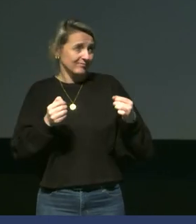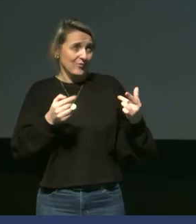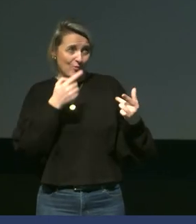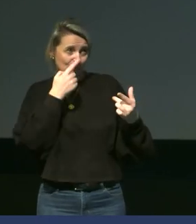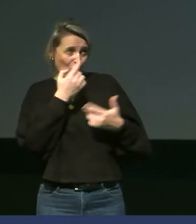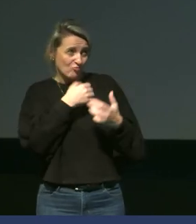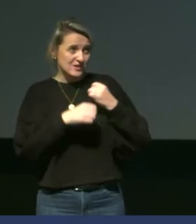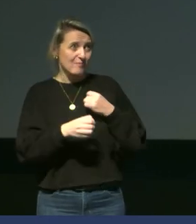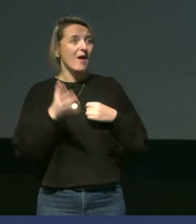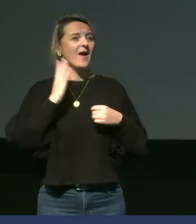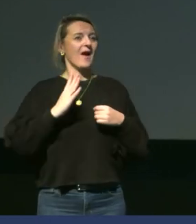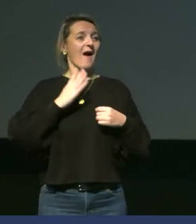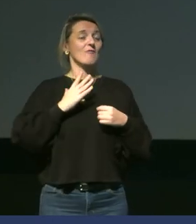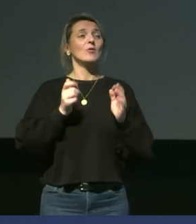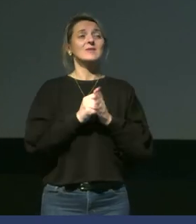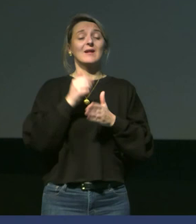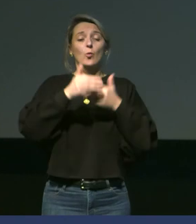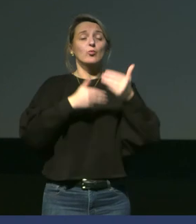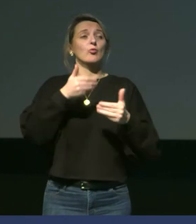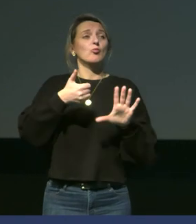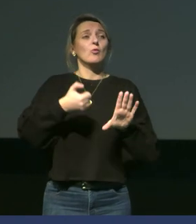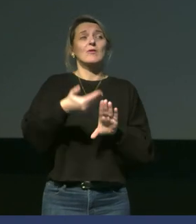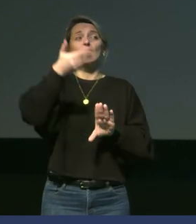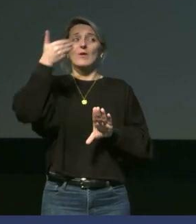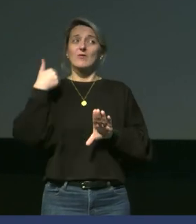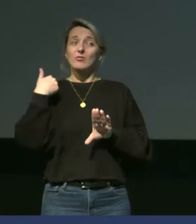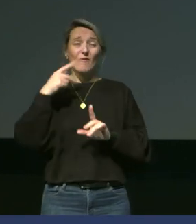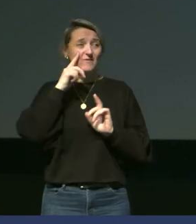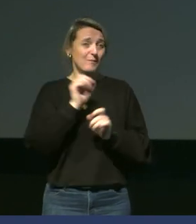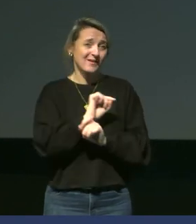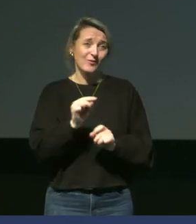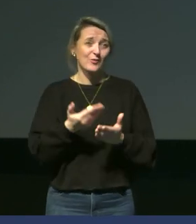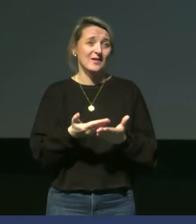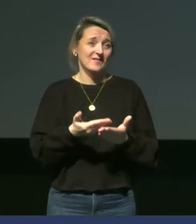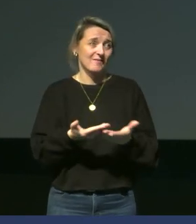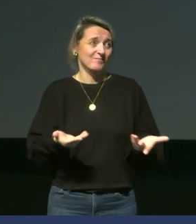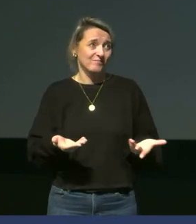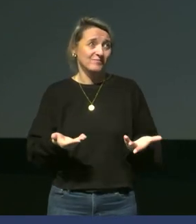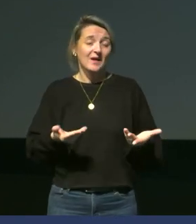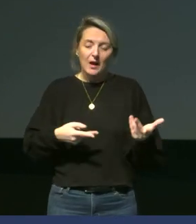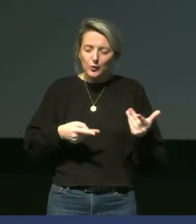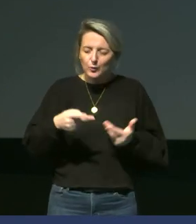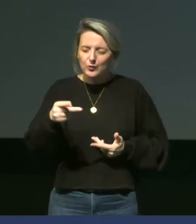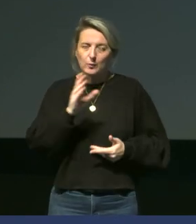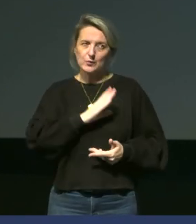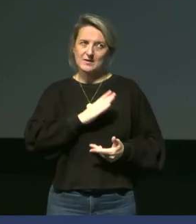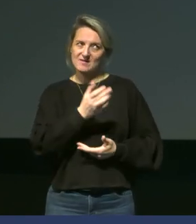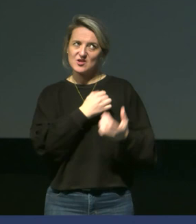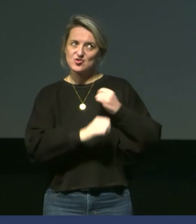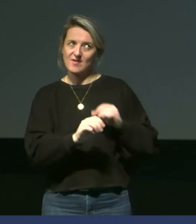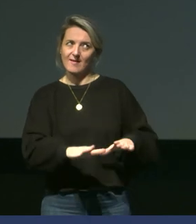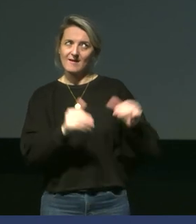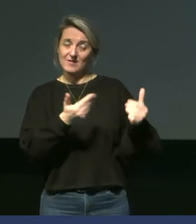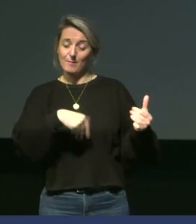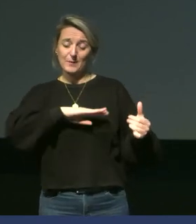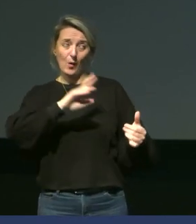construites où on faisait beaucoup moins d'attention à toutes ces questions-là. C'est en cours. On essaye de plus en plus de limiter le dérangement humain.'est une